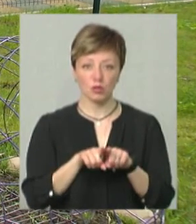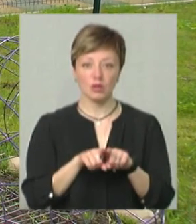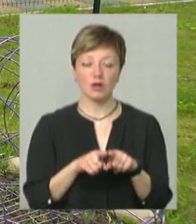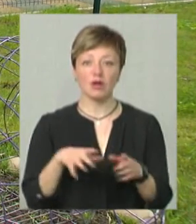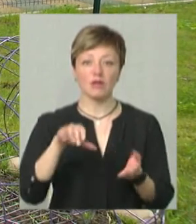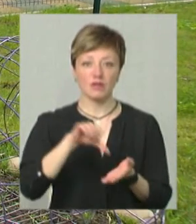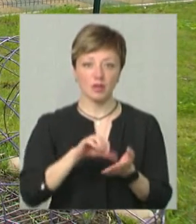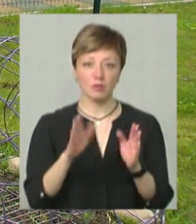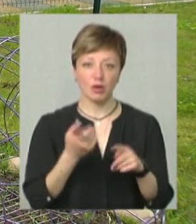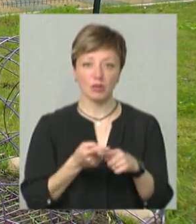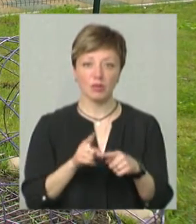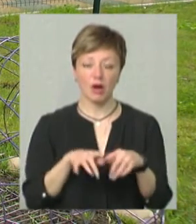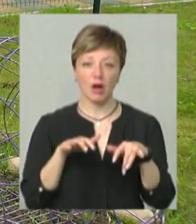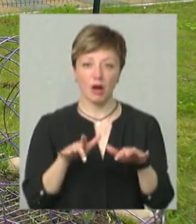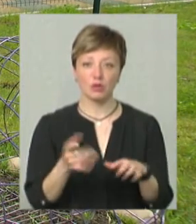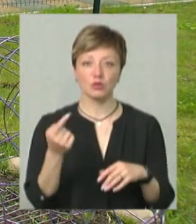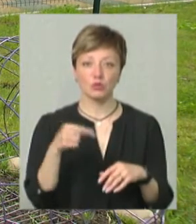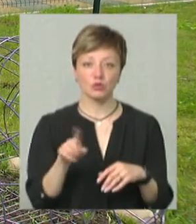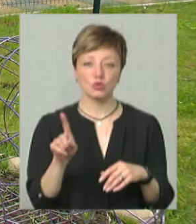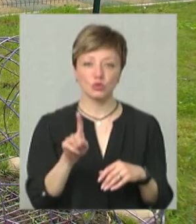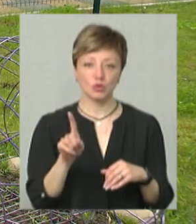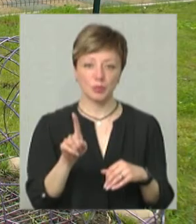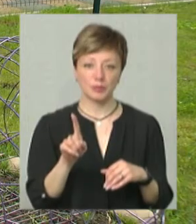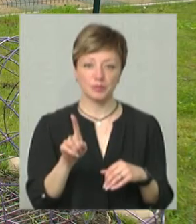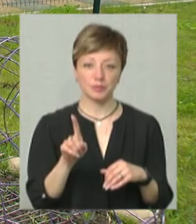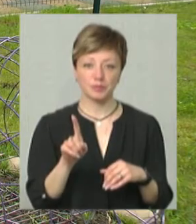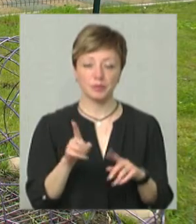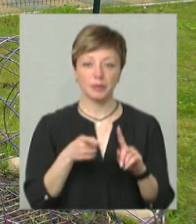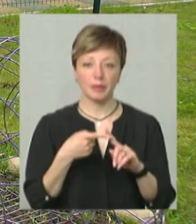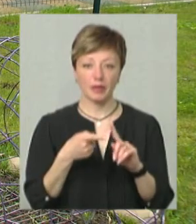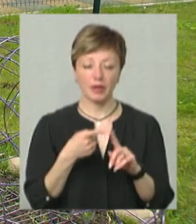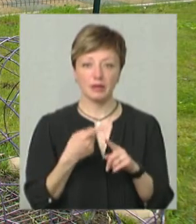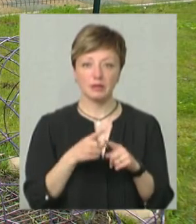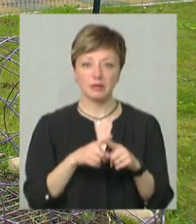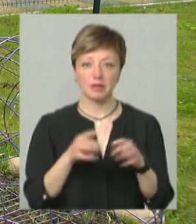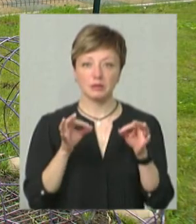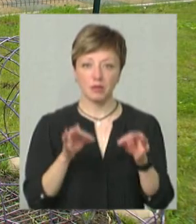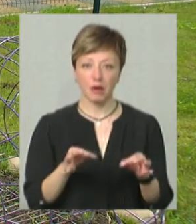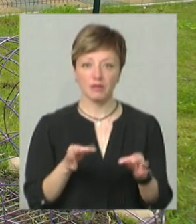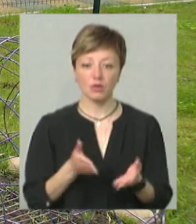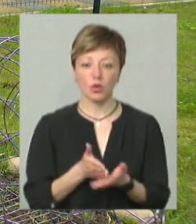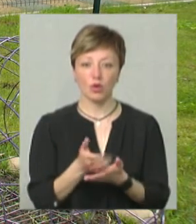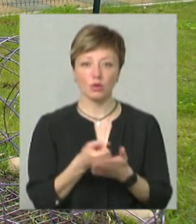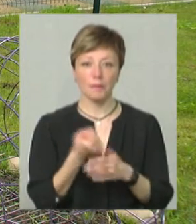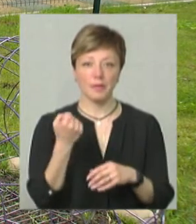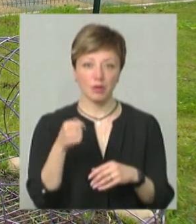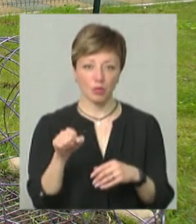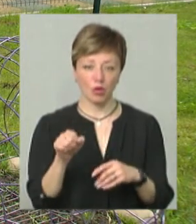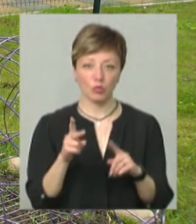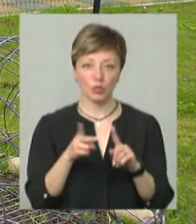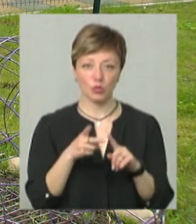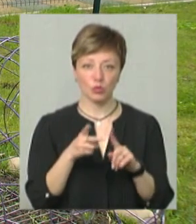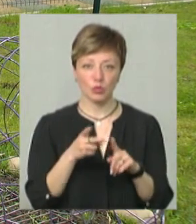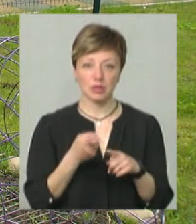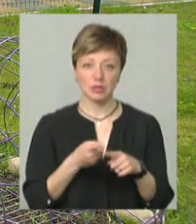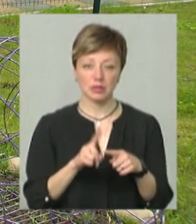участь в цій акції, тому що, по-перше, це справді дорога до перемоги. По-друге,